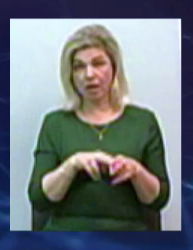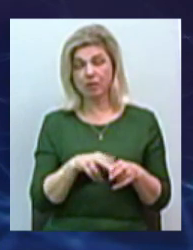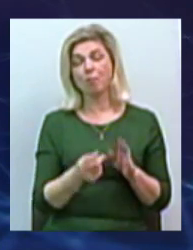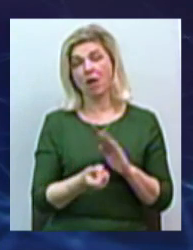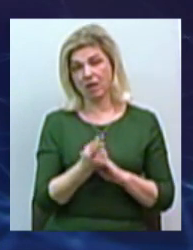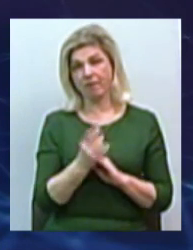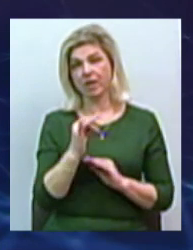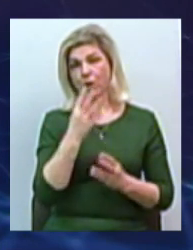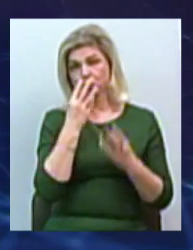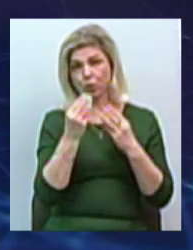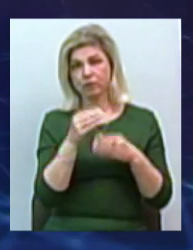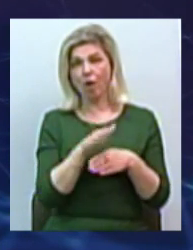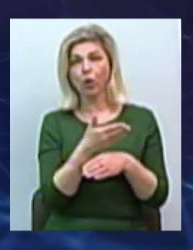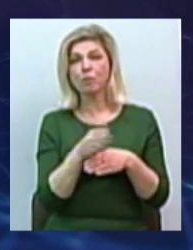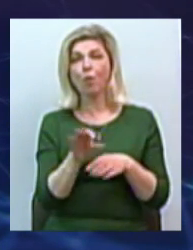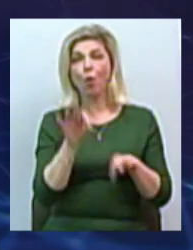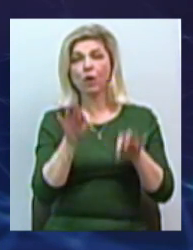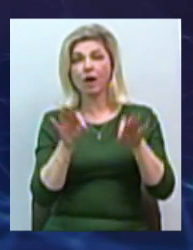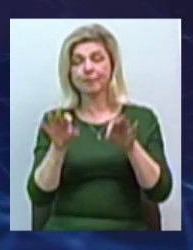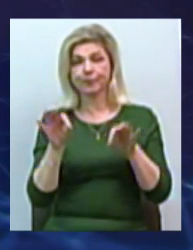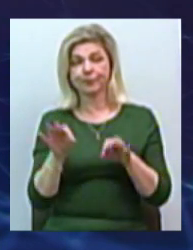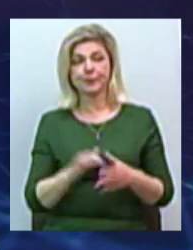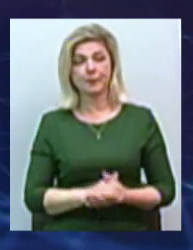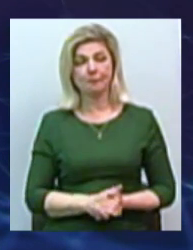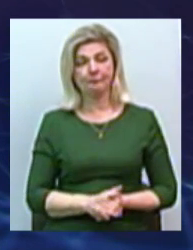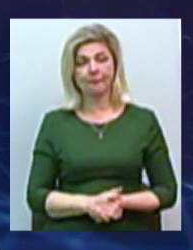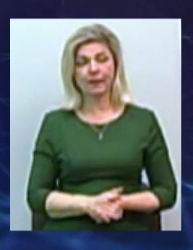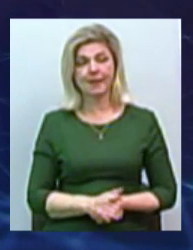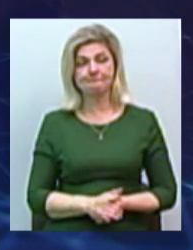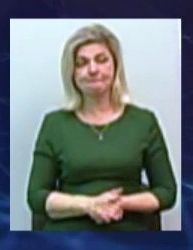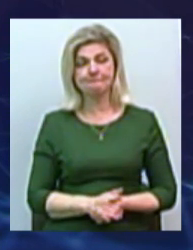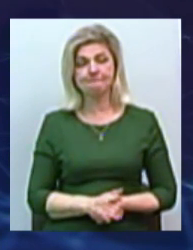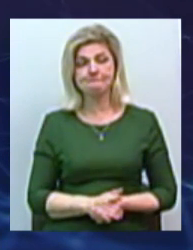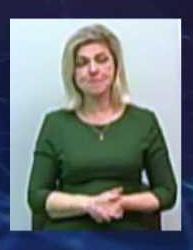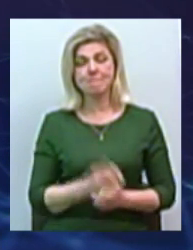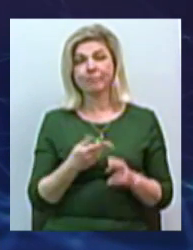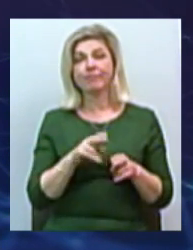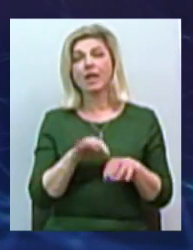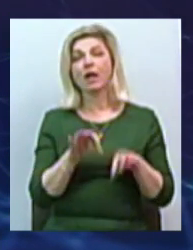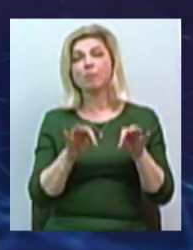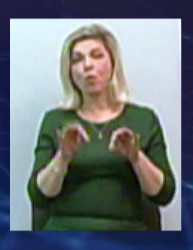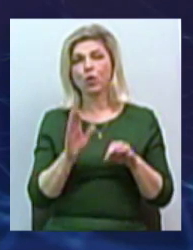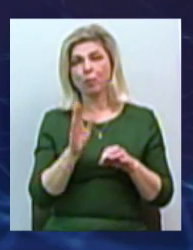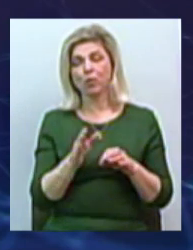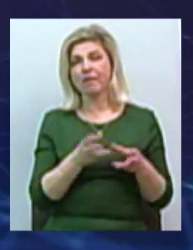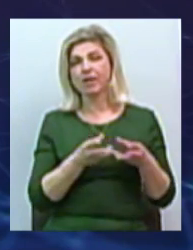'явиться іншуський відбір такий, не звісний, іншуський відбір. Але цей відбір буде грати на те, що